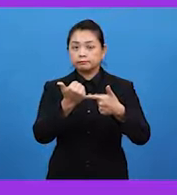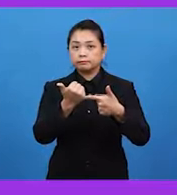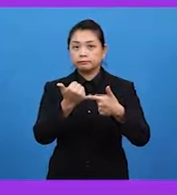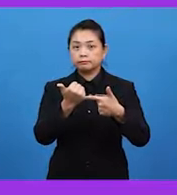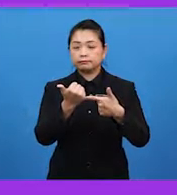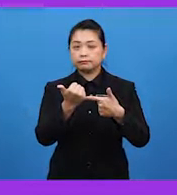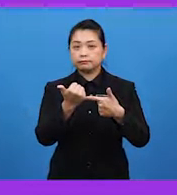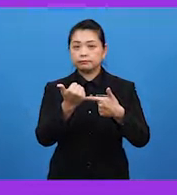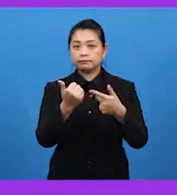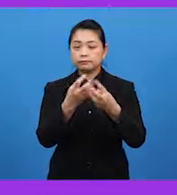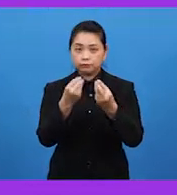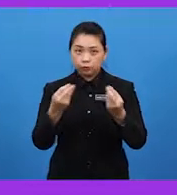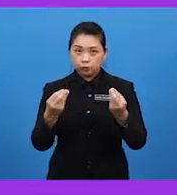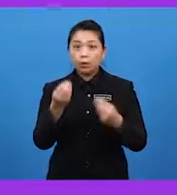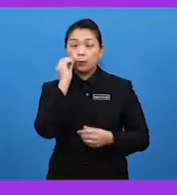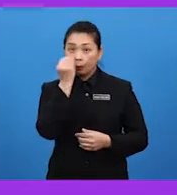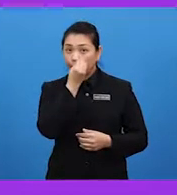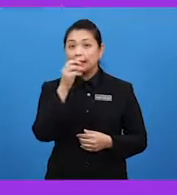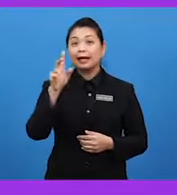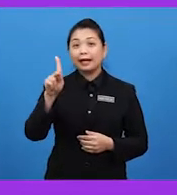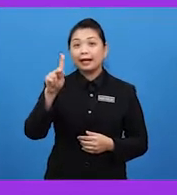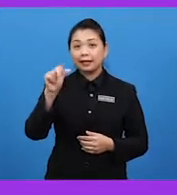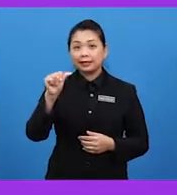kita kenali sebagai pendubungan kacung.